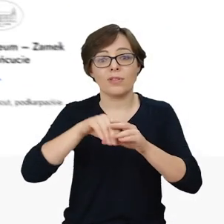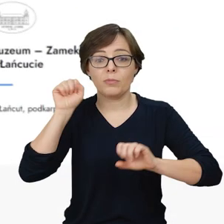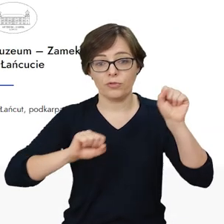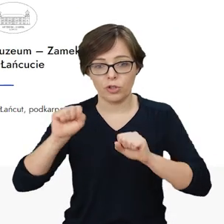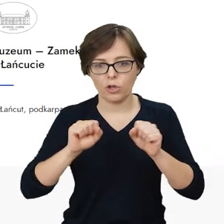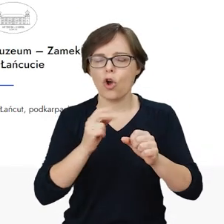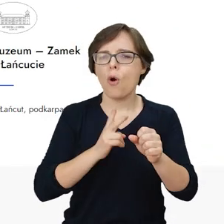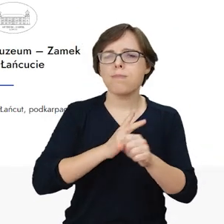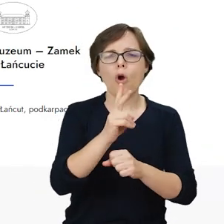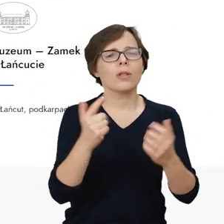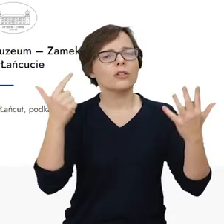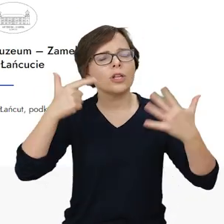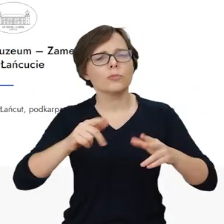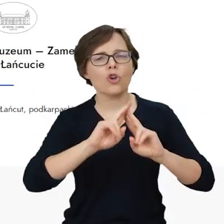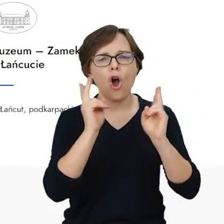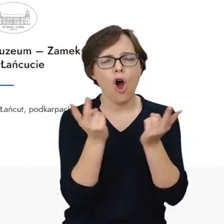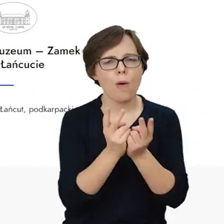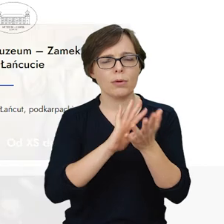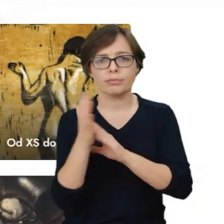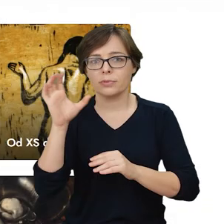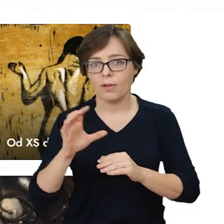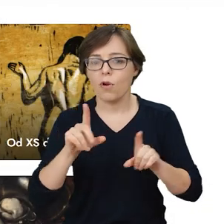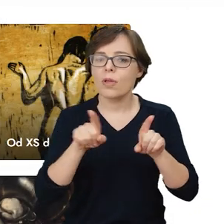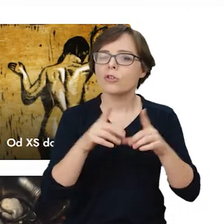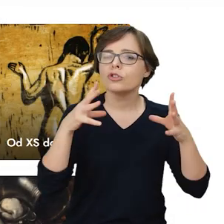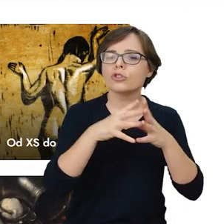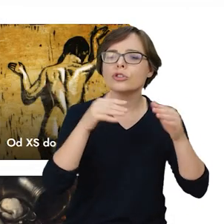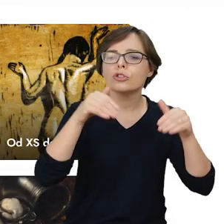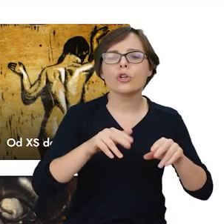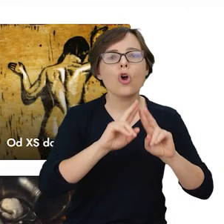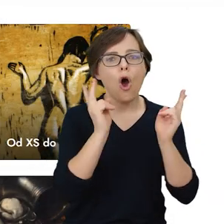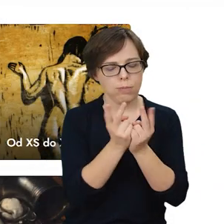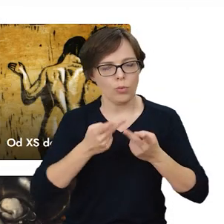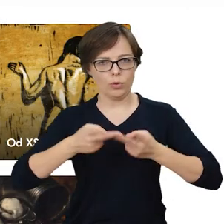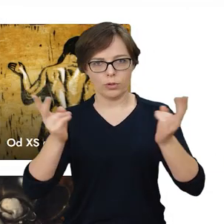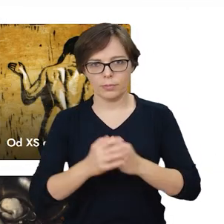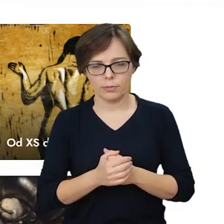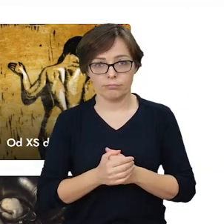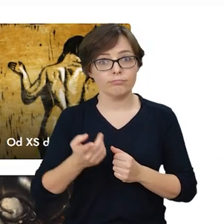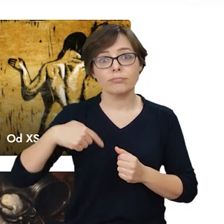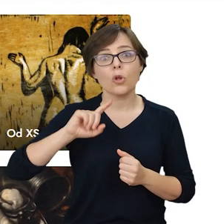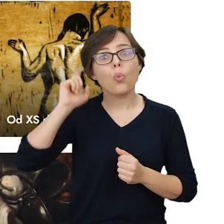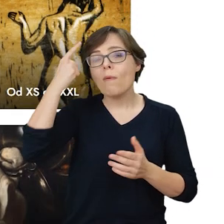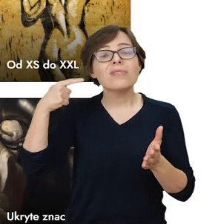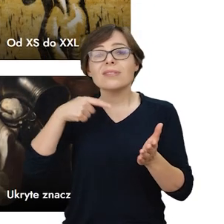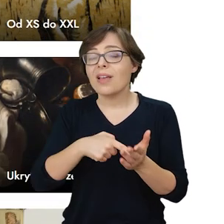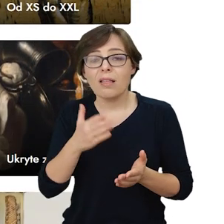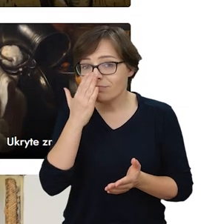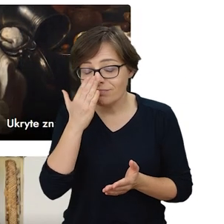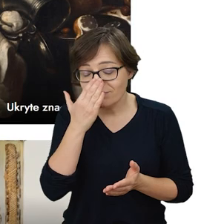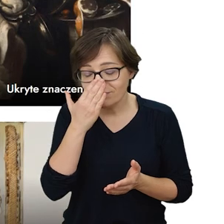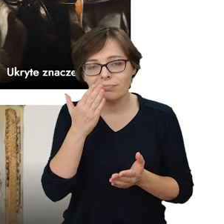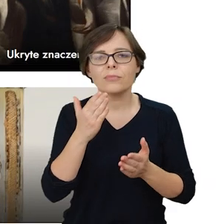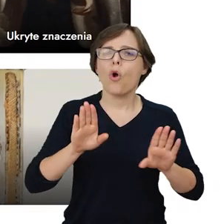Ponad siedem tysięcy zdigitalizowanych i dziesięć tysięcy udostępnianych obiektów. Naszym głównym celem